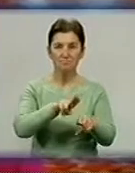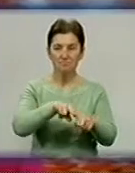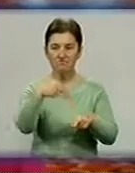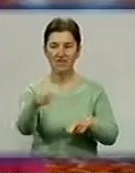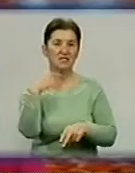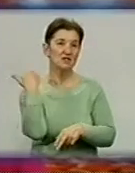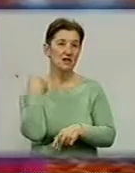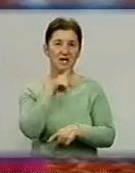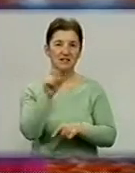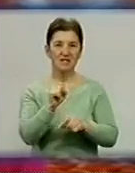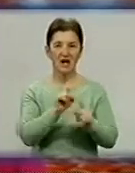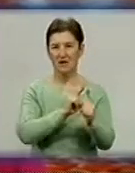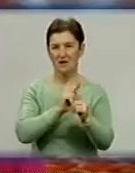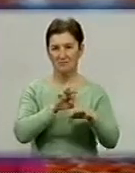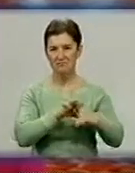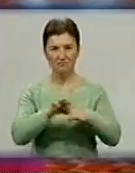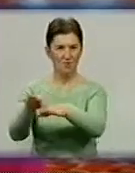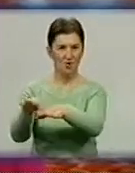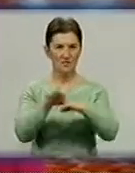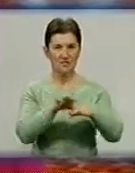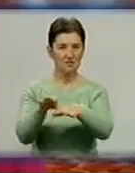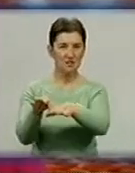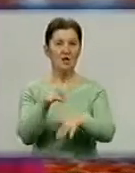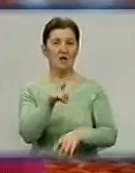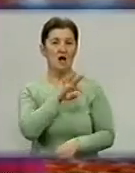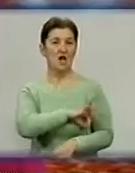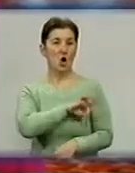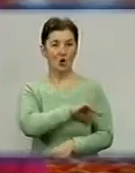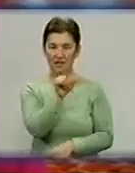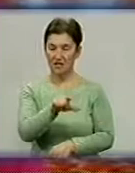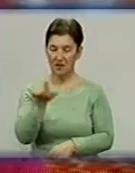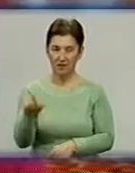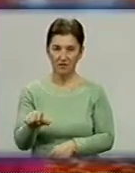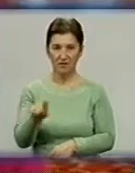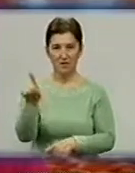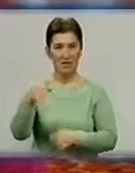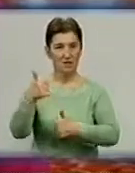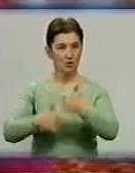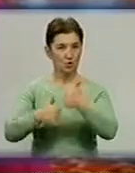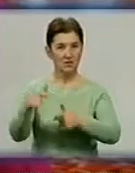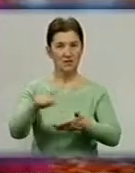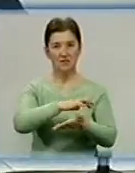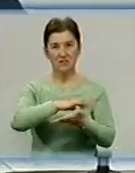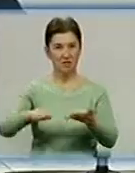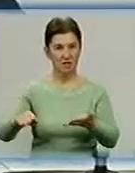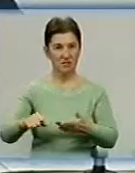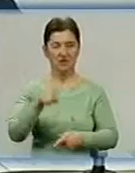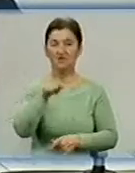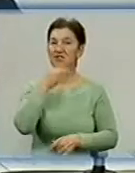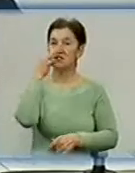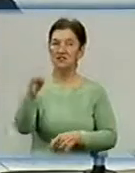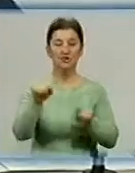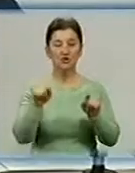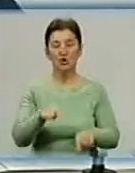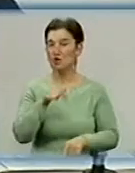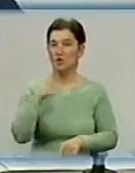перевезення пільговиків та ліквідувати новостворений маршрут 1С, мовляв, конкуренти відбирають пасажирів. Володимир Каніщев зазначив, цьогоріч